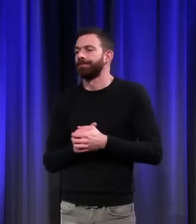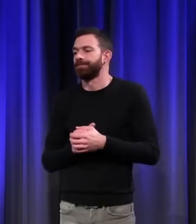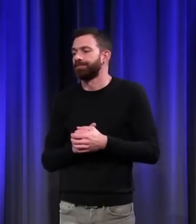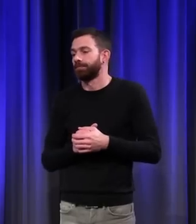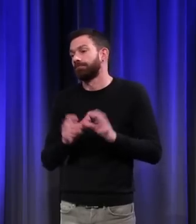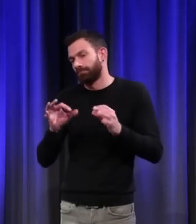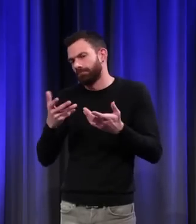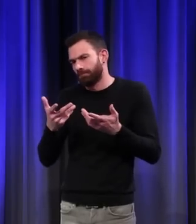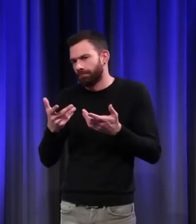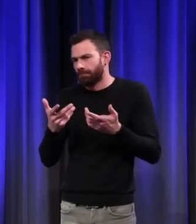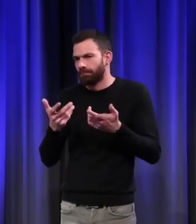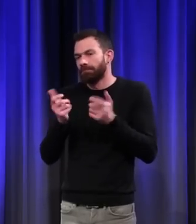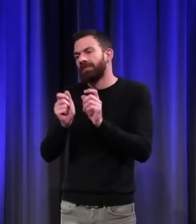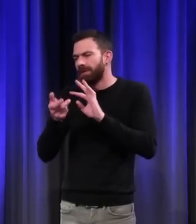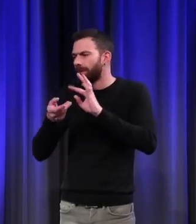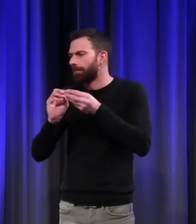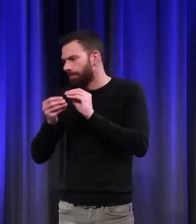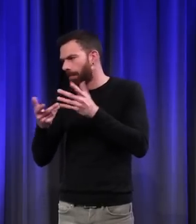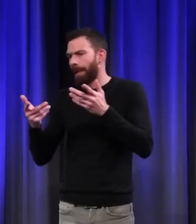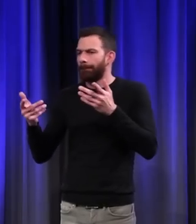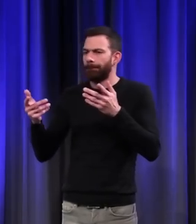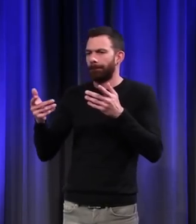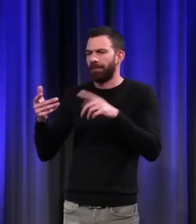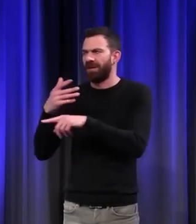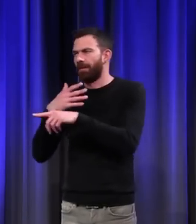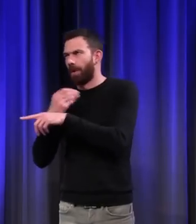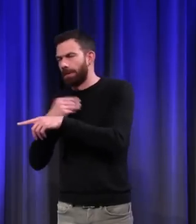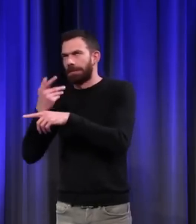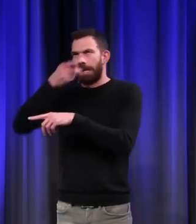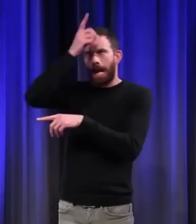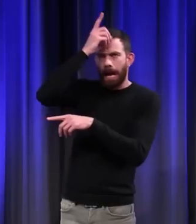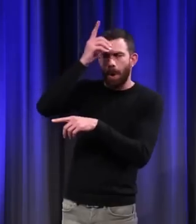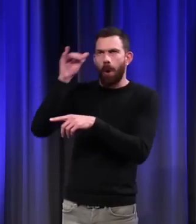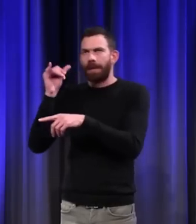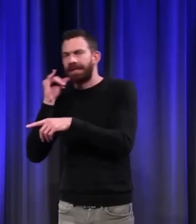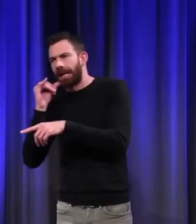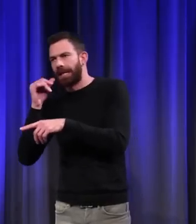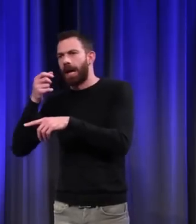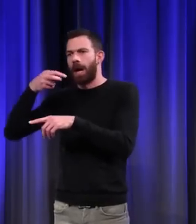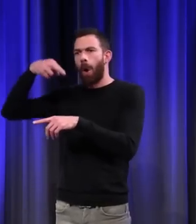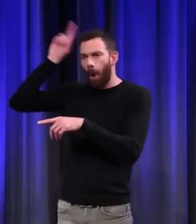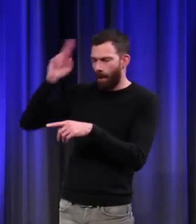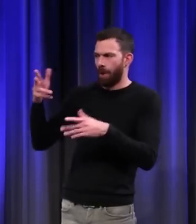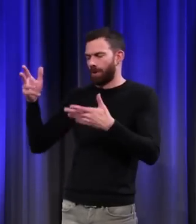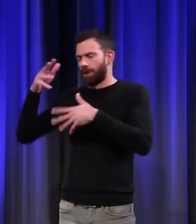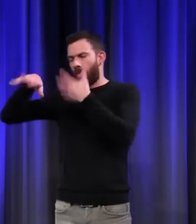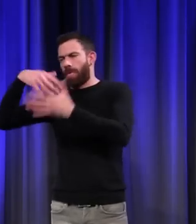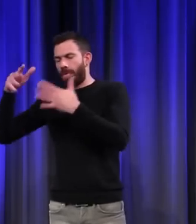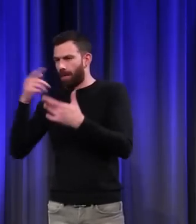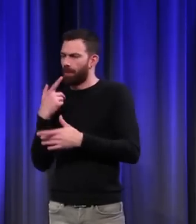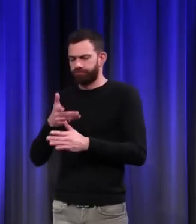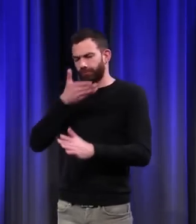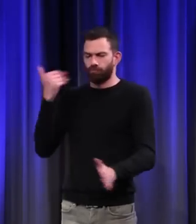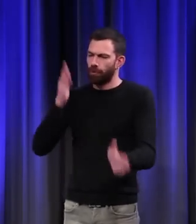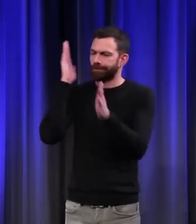des problèmes de préséance entre le français, l'allemand, l'italien et le romanche. On passe par le latin. Quand vous voyez